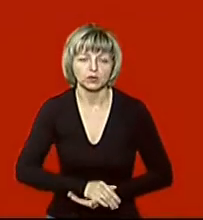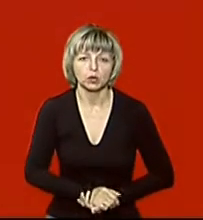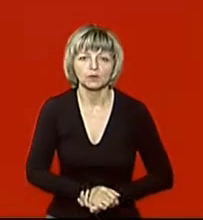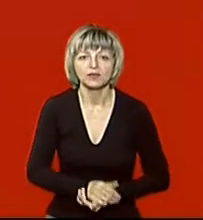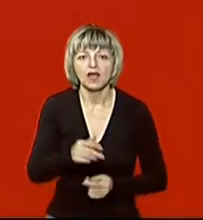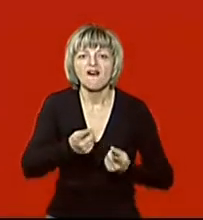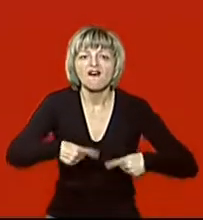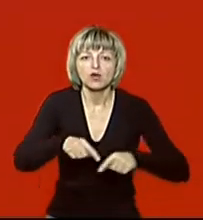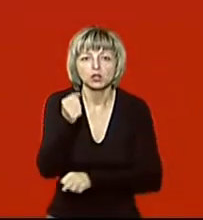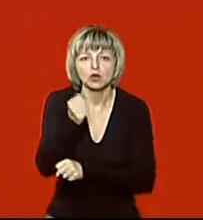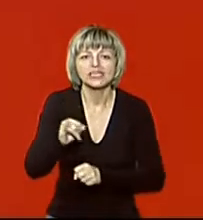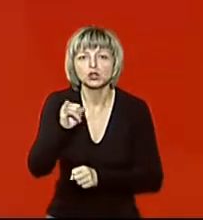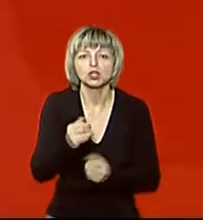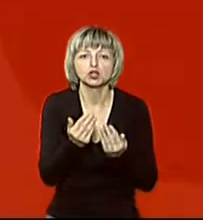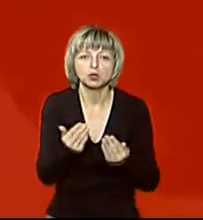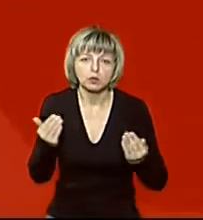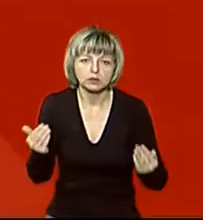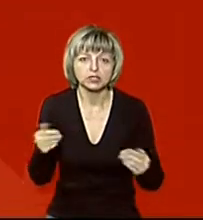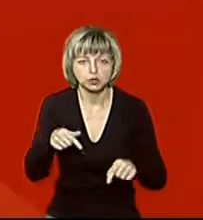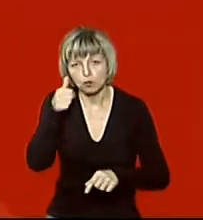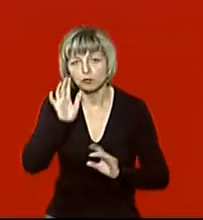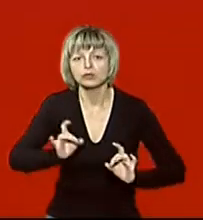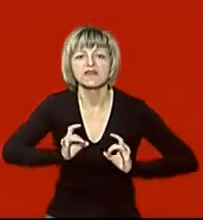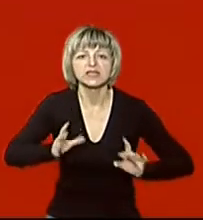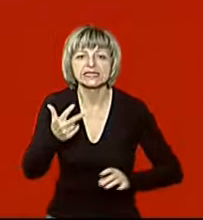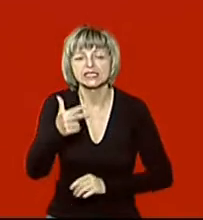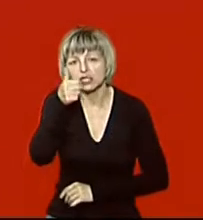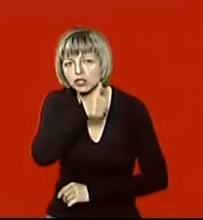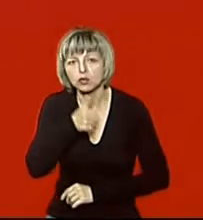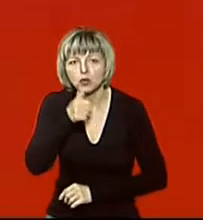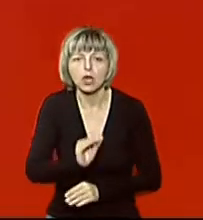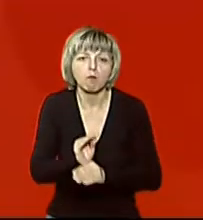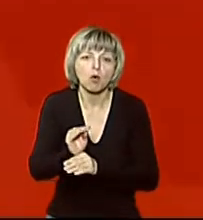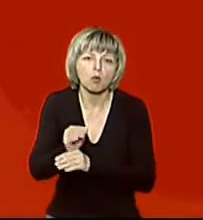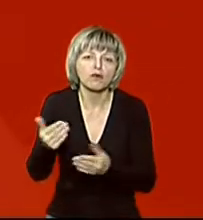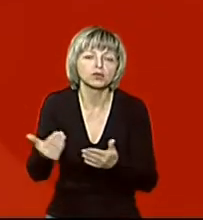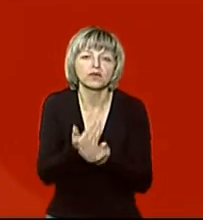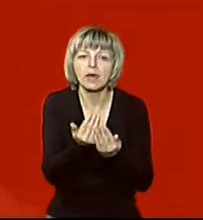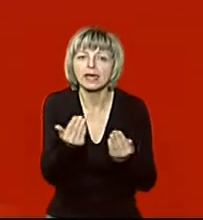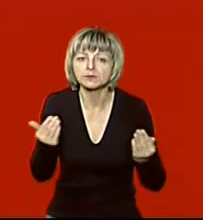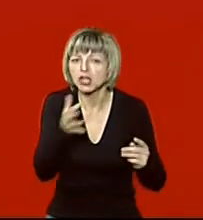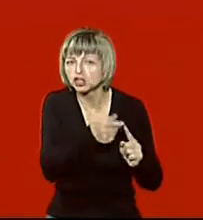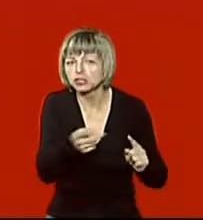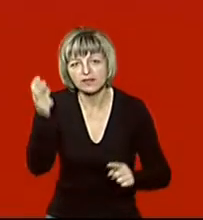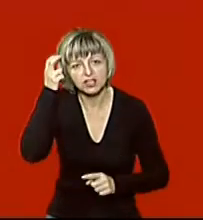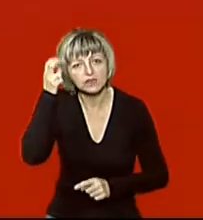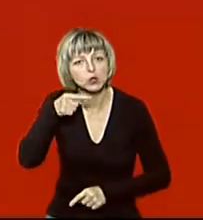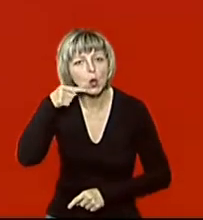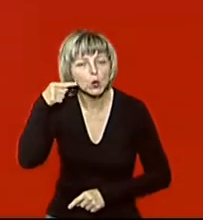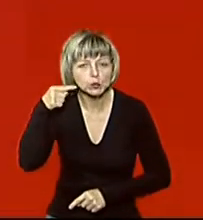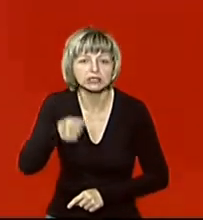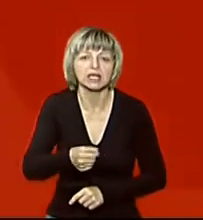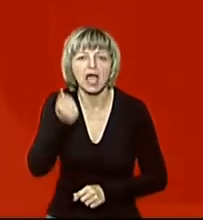Фонди Ковальського історичного музею, який цього року відзначатиме 30-літній ювілей, поповнилися новими експонатами часів Київської Русі.